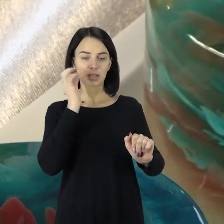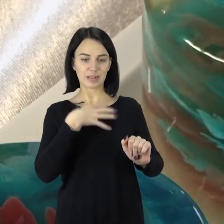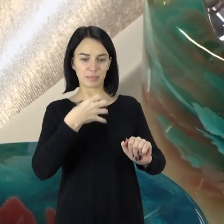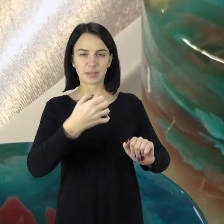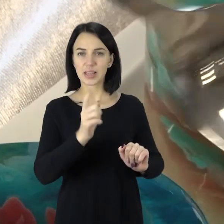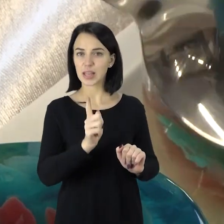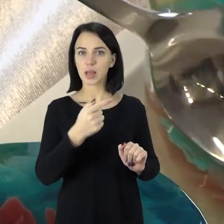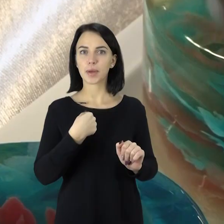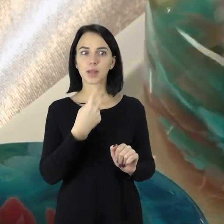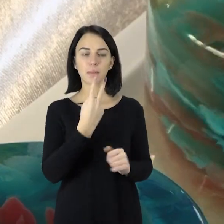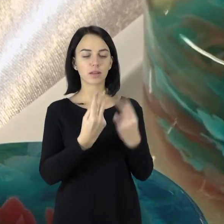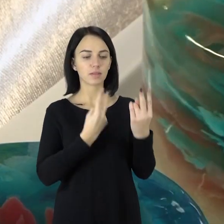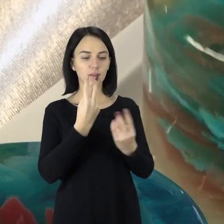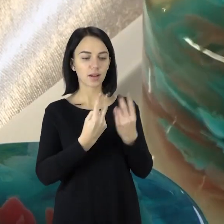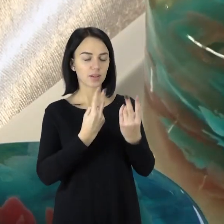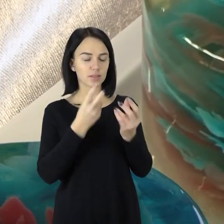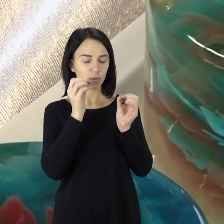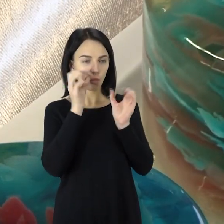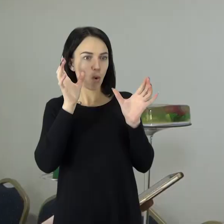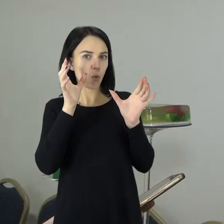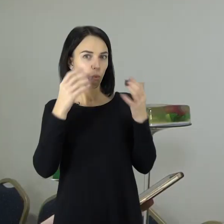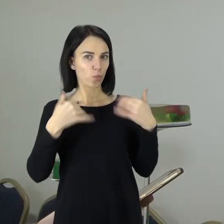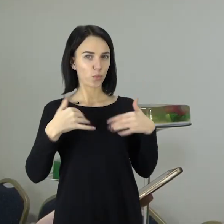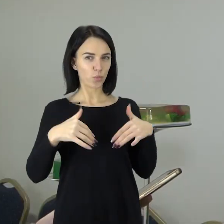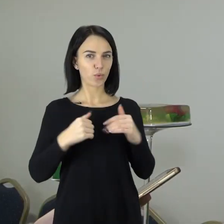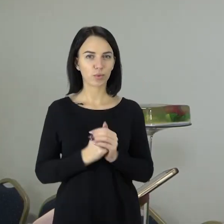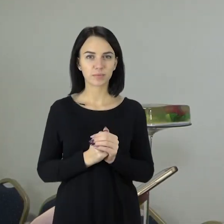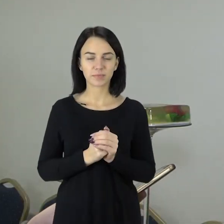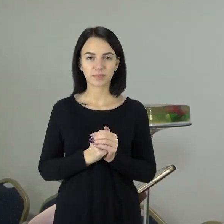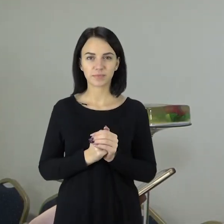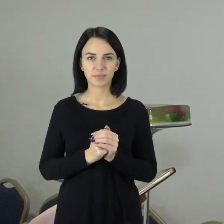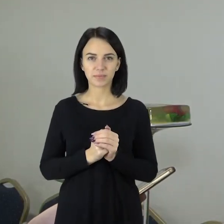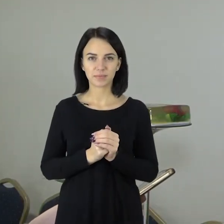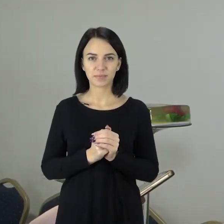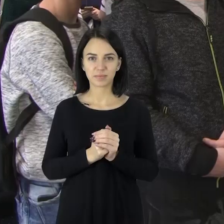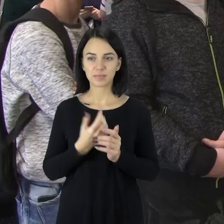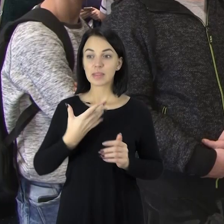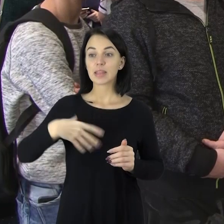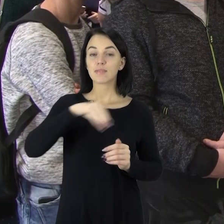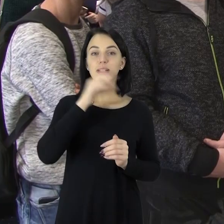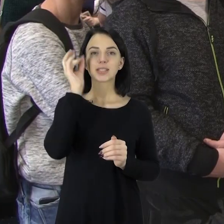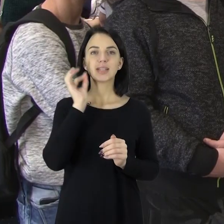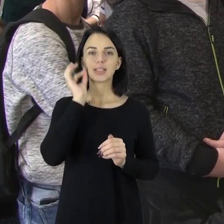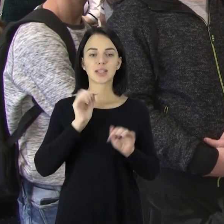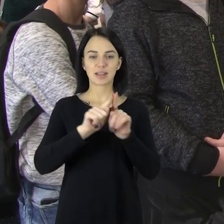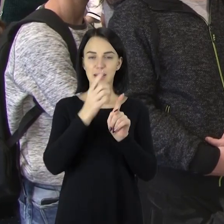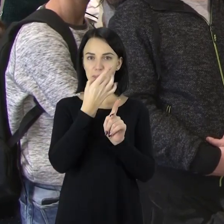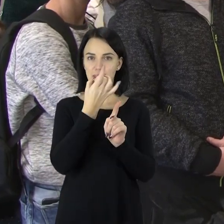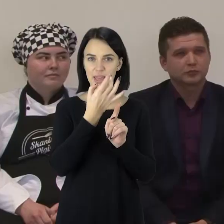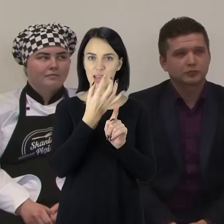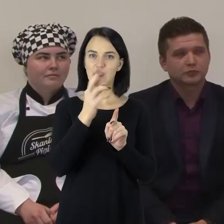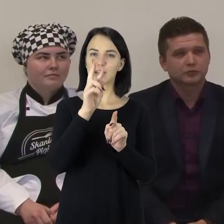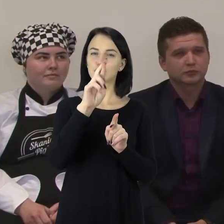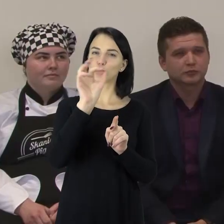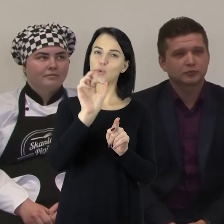principuo desertu, bet pamačiau vaizdą ir akis tikrai nustabau ir galvojau, vau, nu. Visi desertai priminė tam tikras